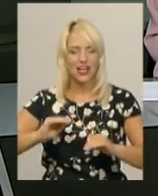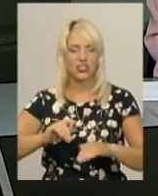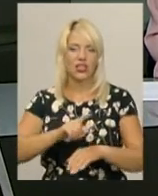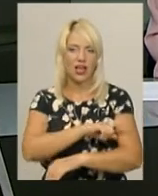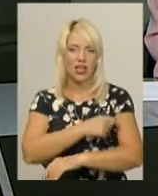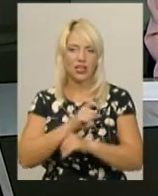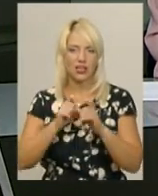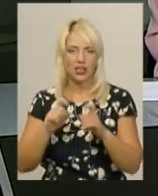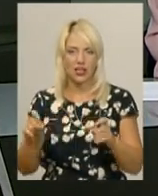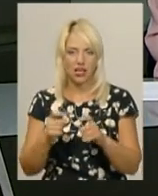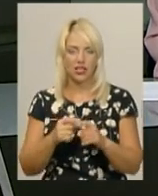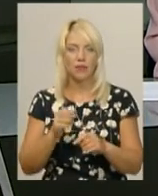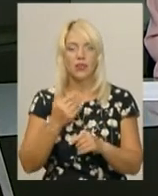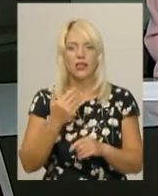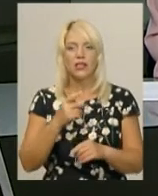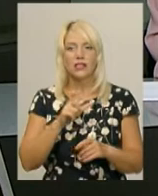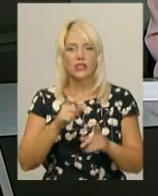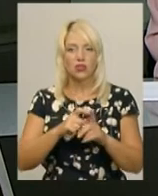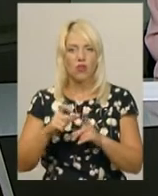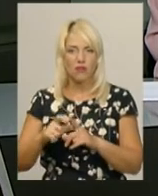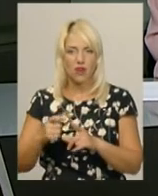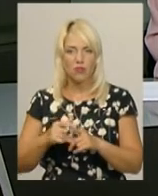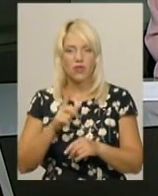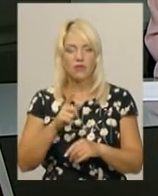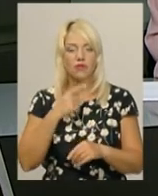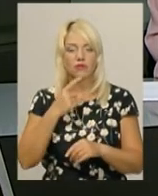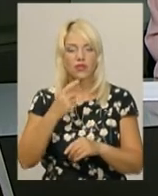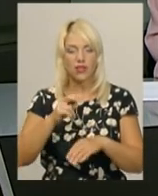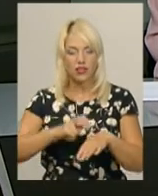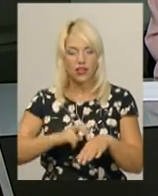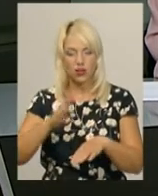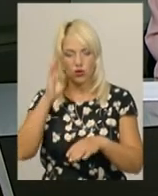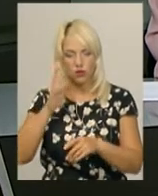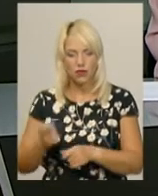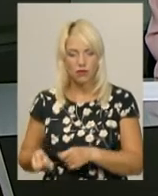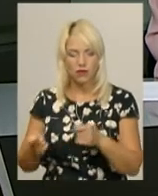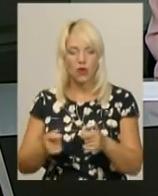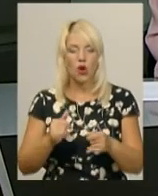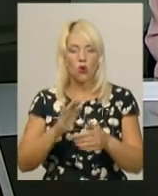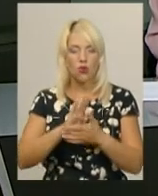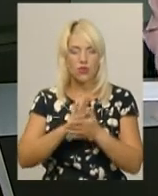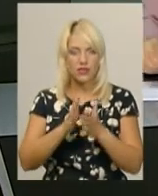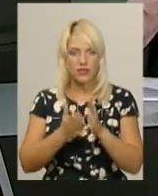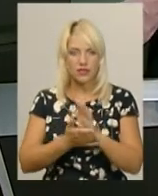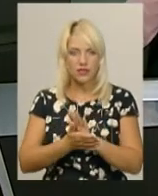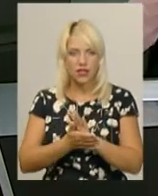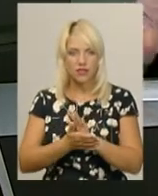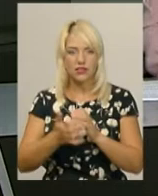лікарки міської дитячої лікарні Наталії Зимак-Закутньої, хлопця привезли до медзакладу у стані середньої важкості.